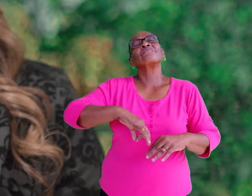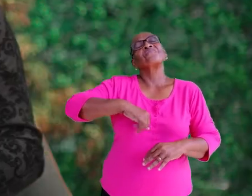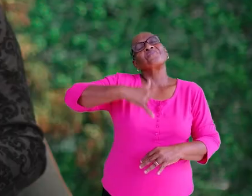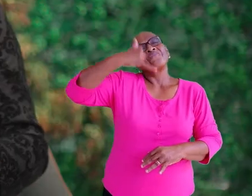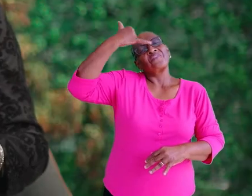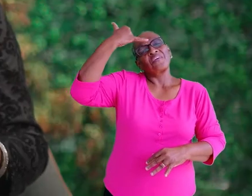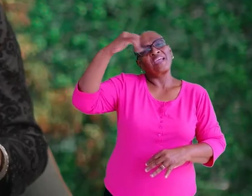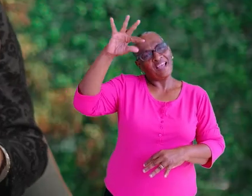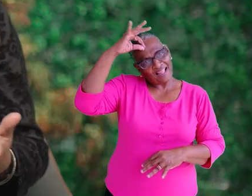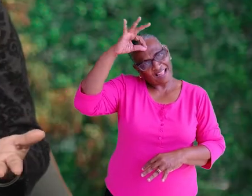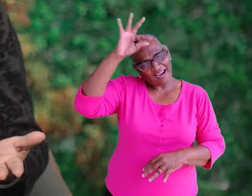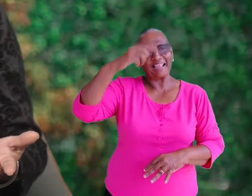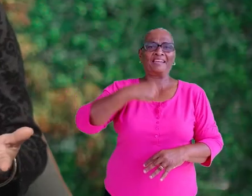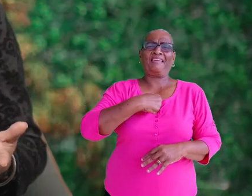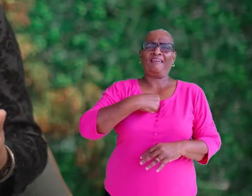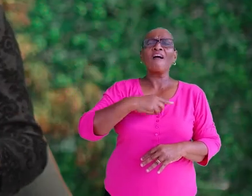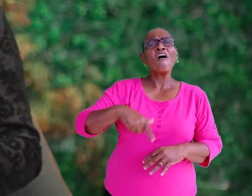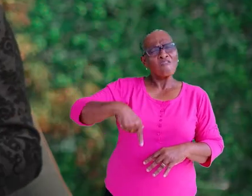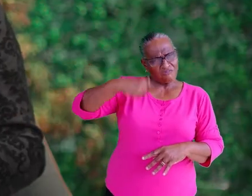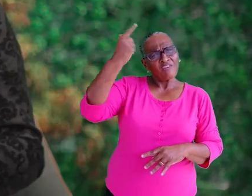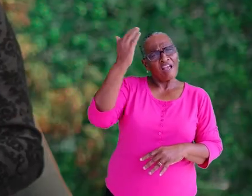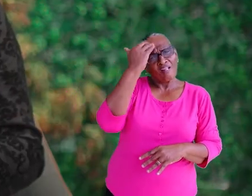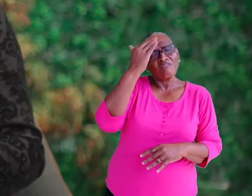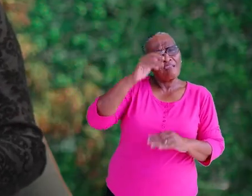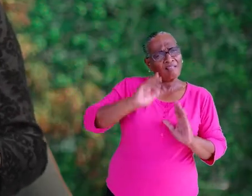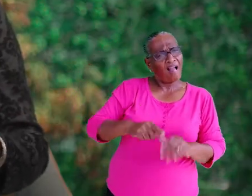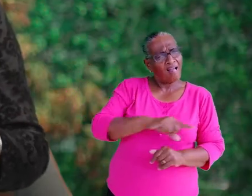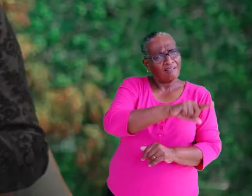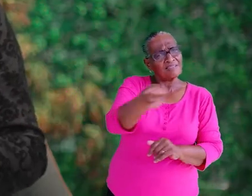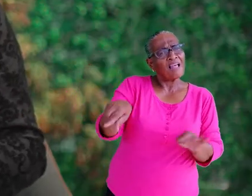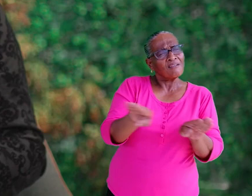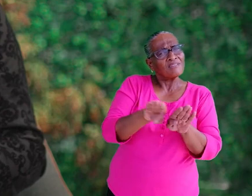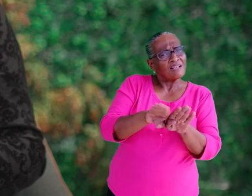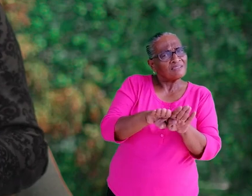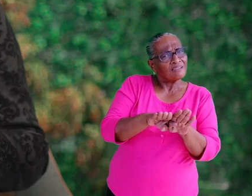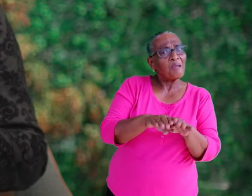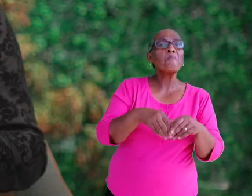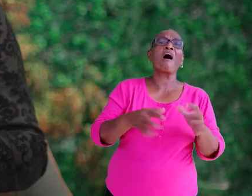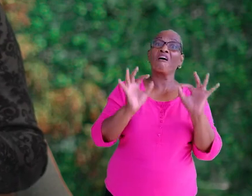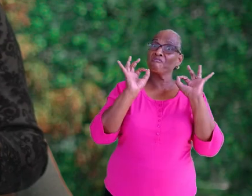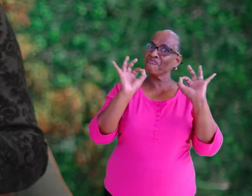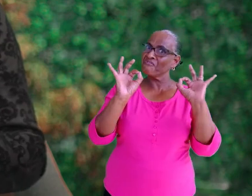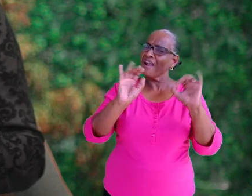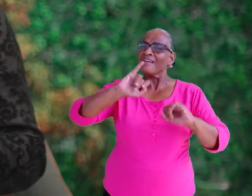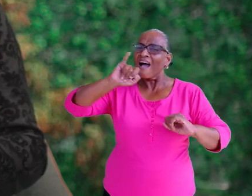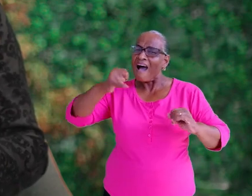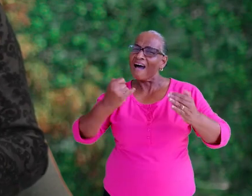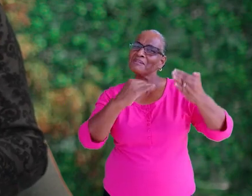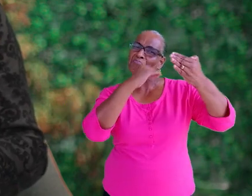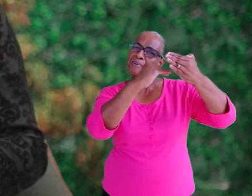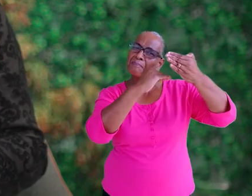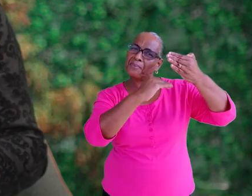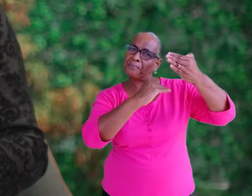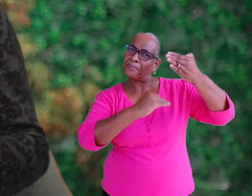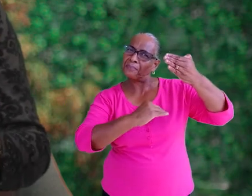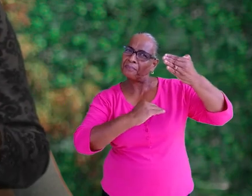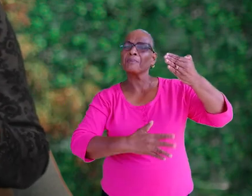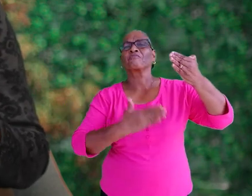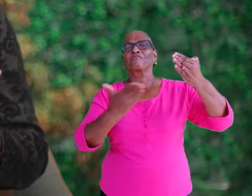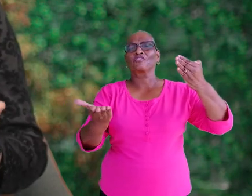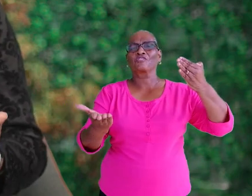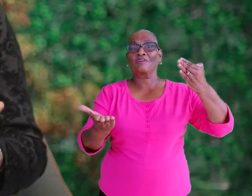geleerd. Het meeste wist ik al, net zoals jullie, maar het is fijn dat alles nog even op een rijtje wordt gezet.